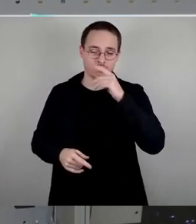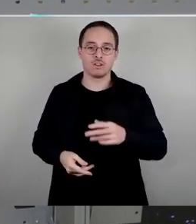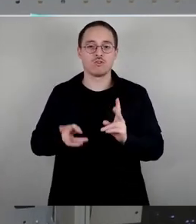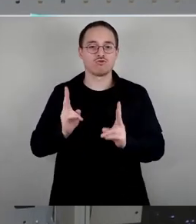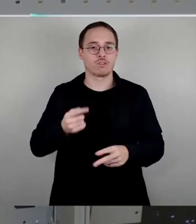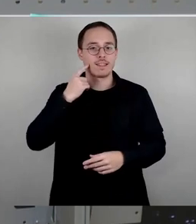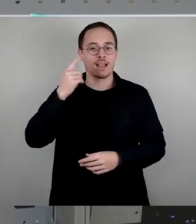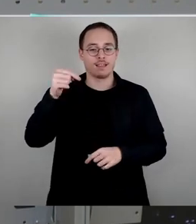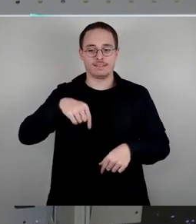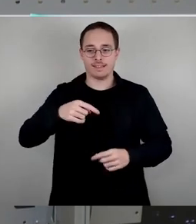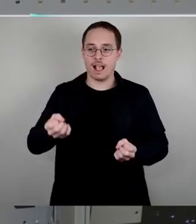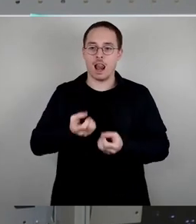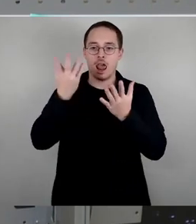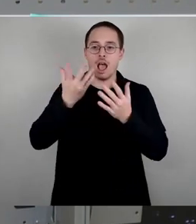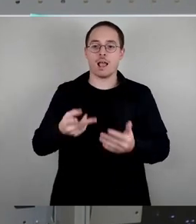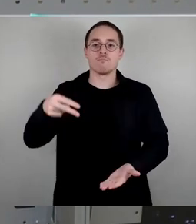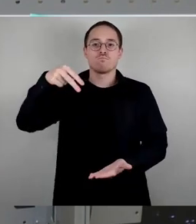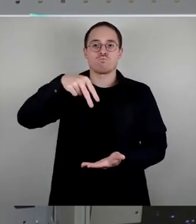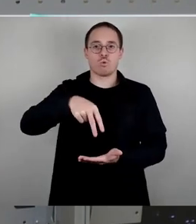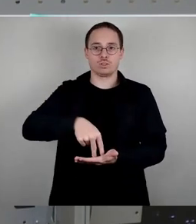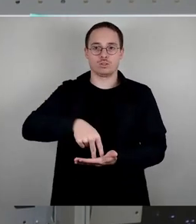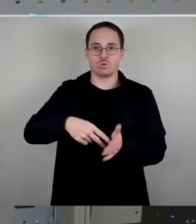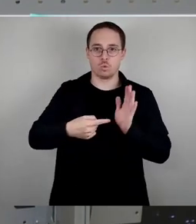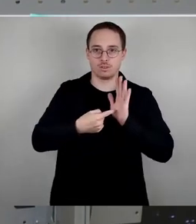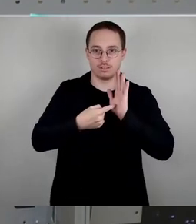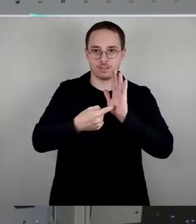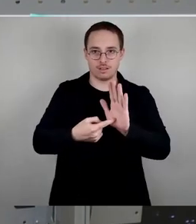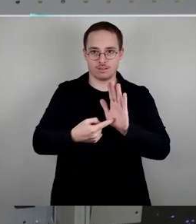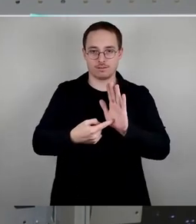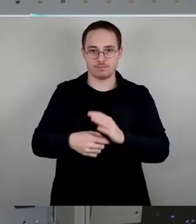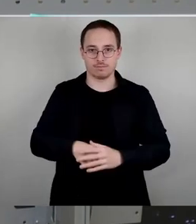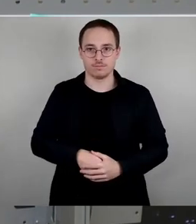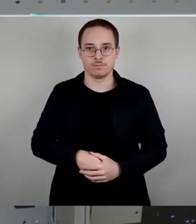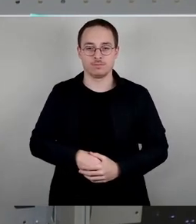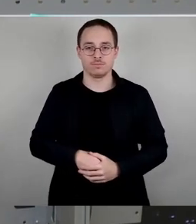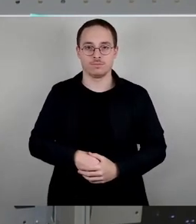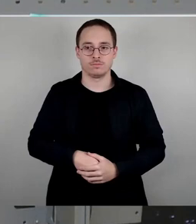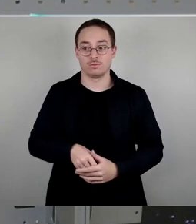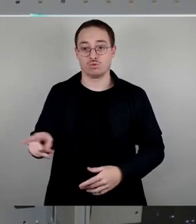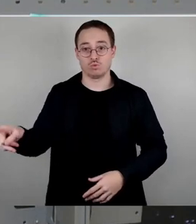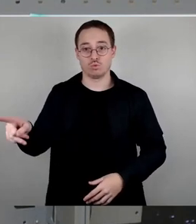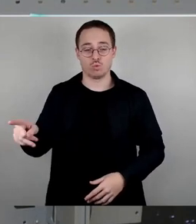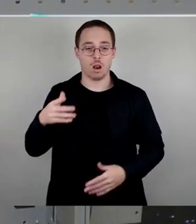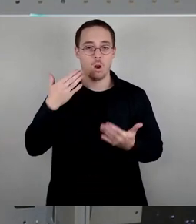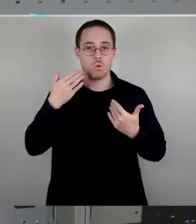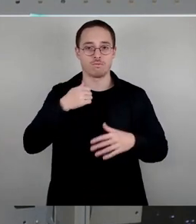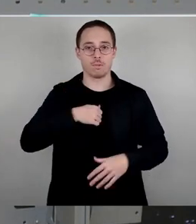politische Position heute bezieht, nämlich, dass eine dauerhafte Schließung des